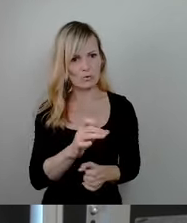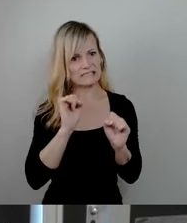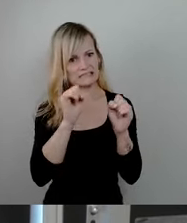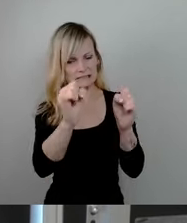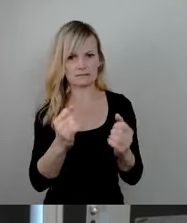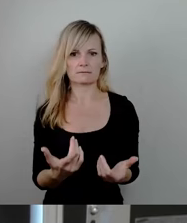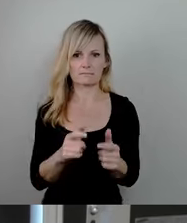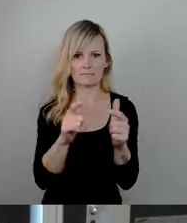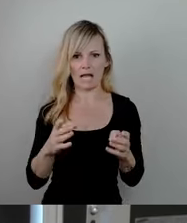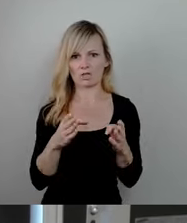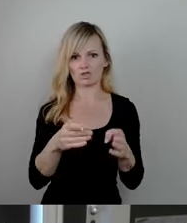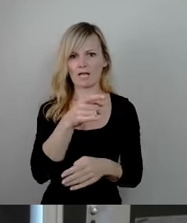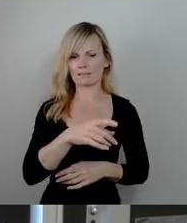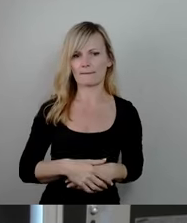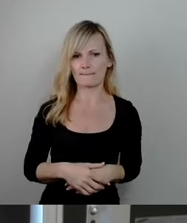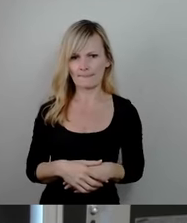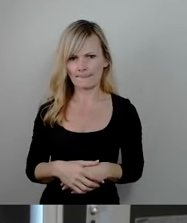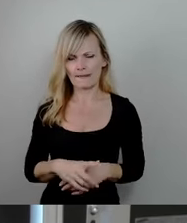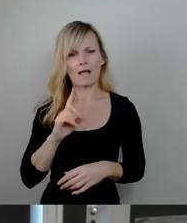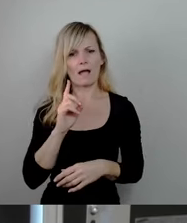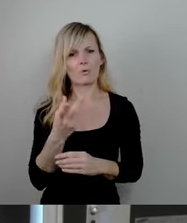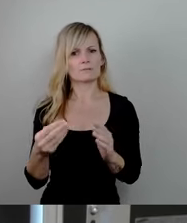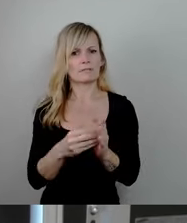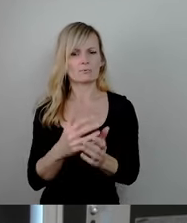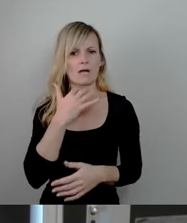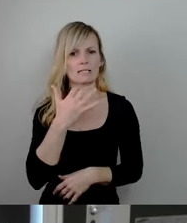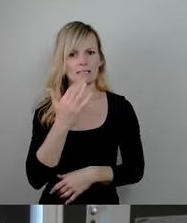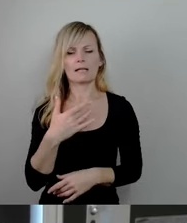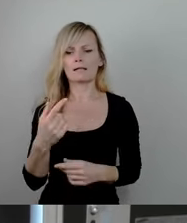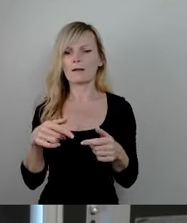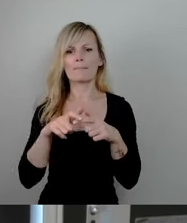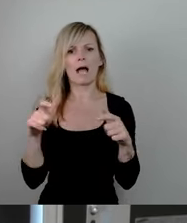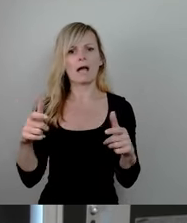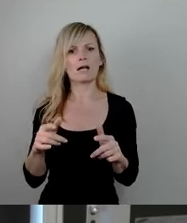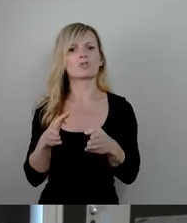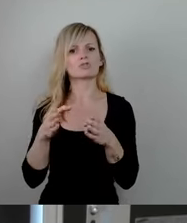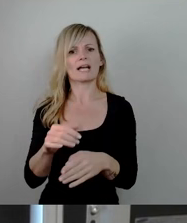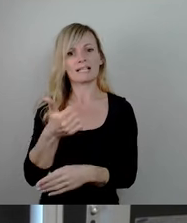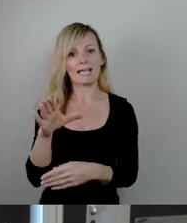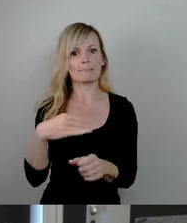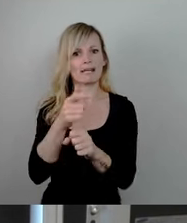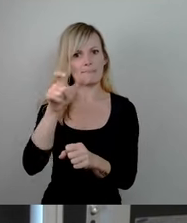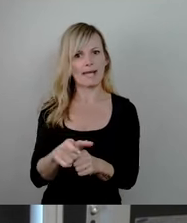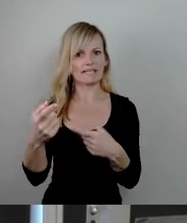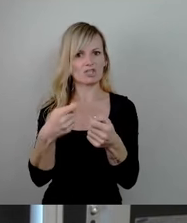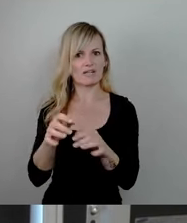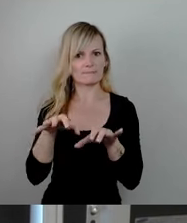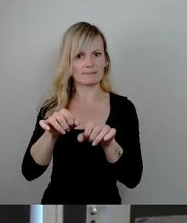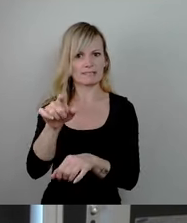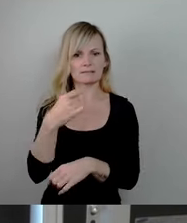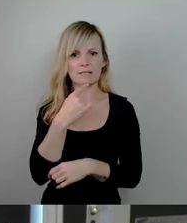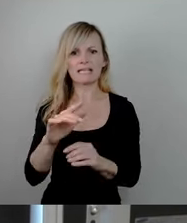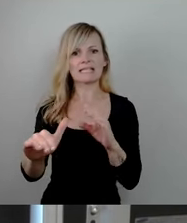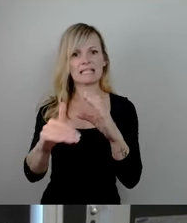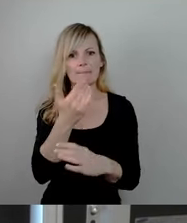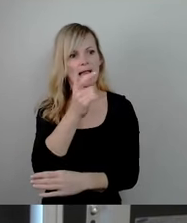Außerdem wurde die lustige Anekdote eines Ladenmitarbeiters aus der Prager Straße vorgetragen, welcher eine E-Mail an die Polizei schrieb,